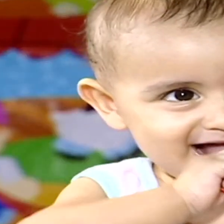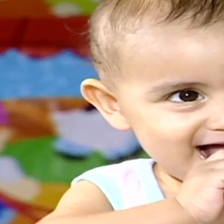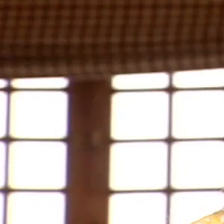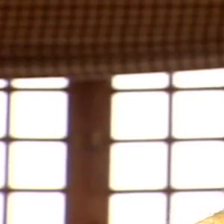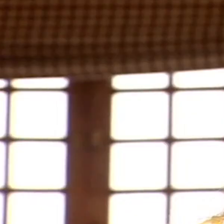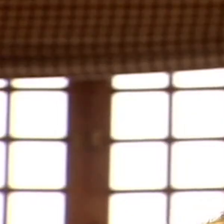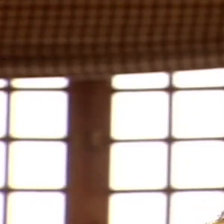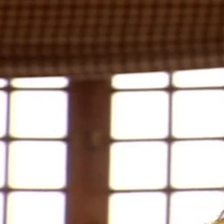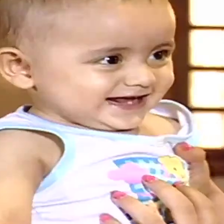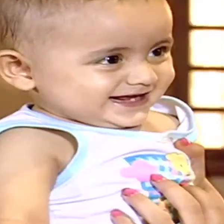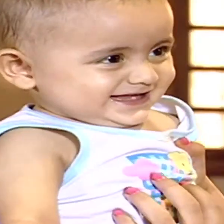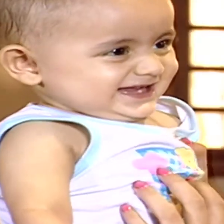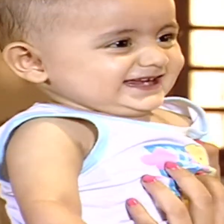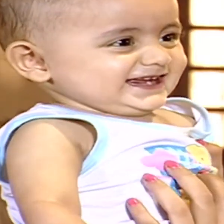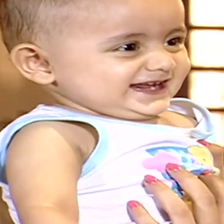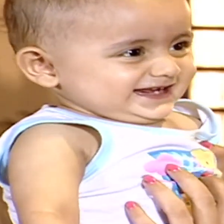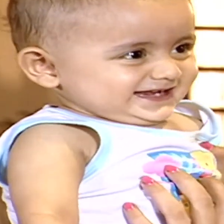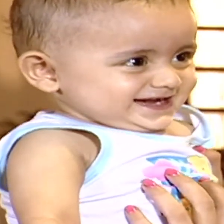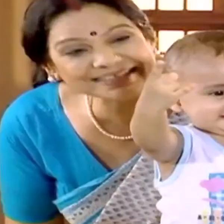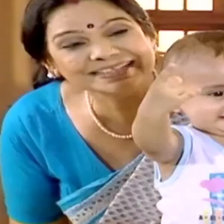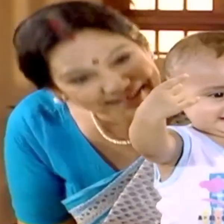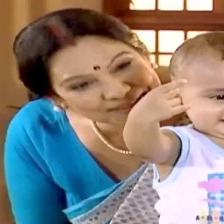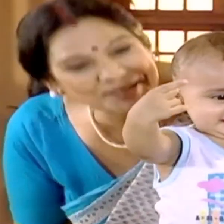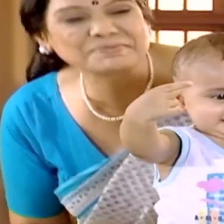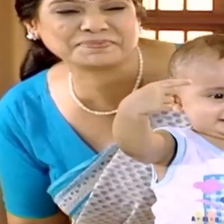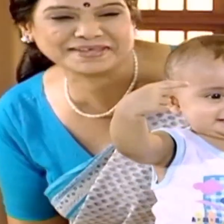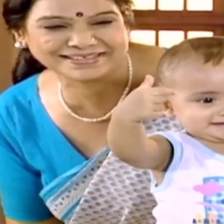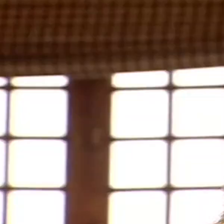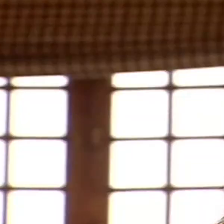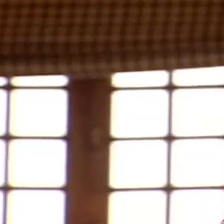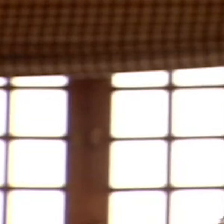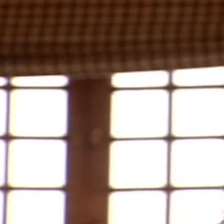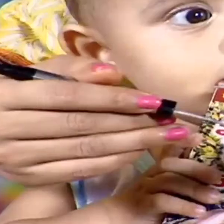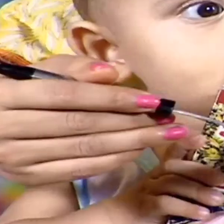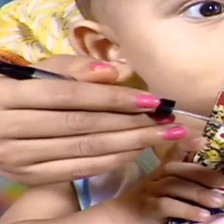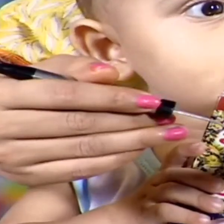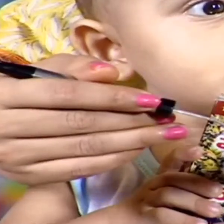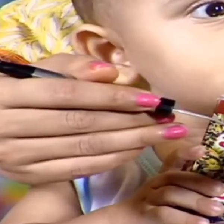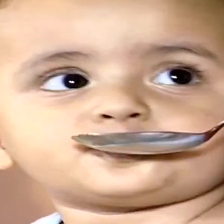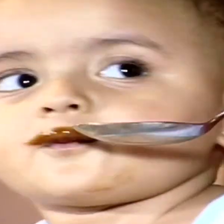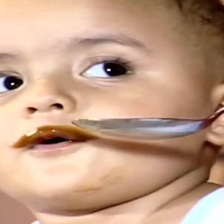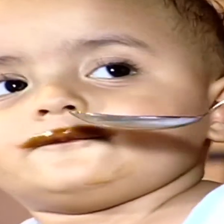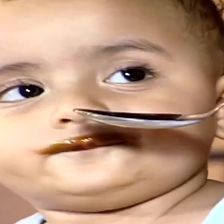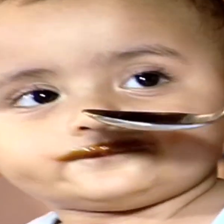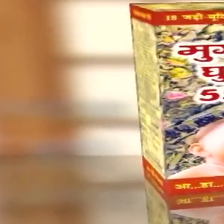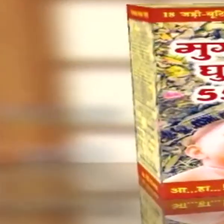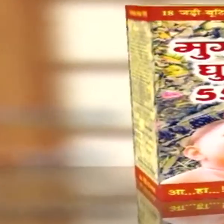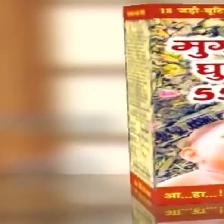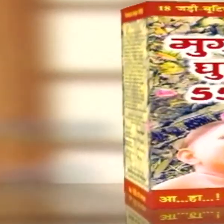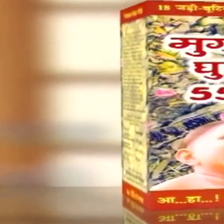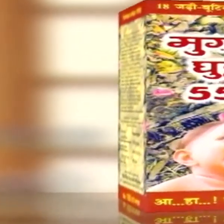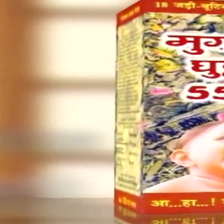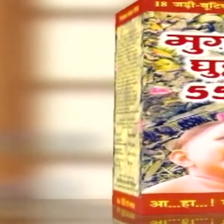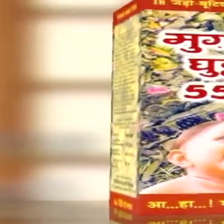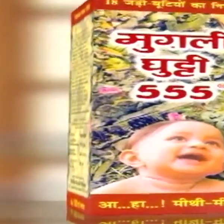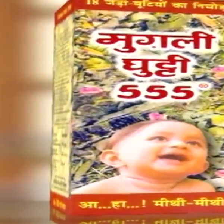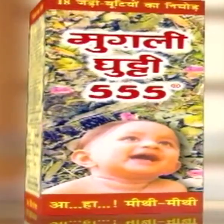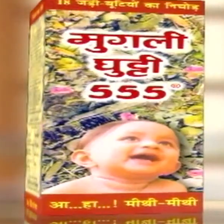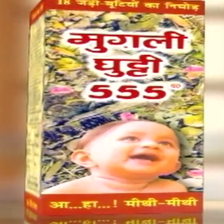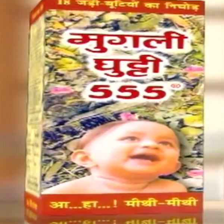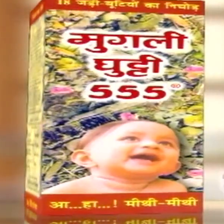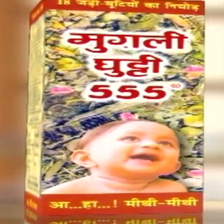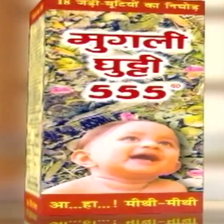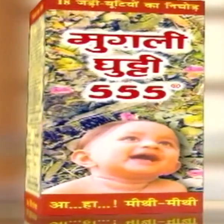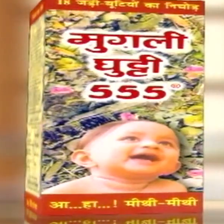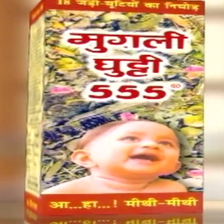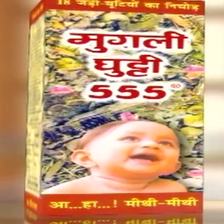होंगे बच्चे स्वस्त भले भूलेगा बच्पन इन्हें बलाओ मुगली घुटी पांच सु बच्पन